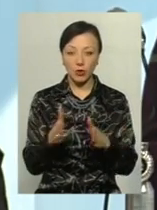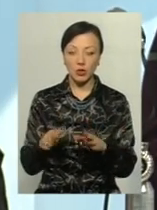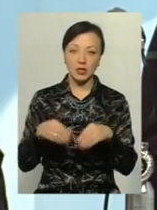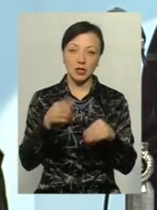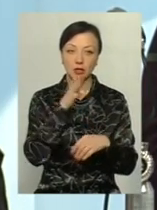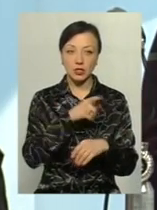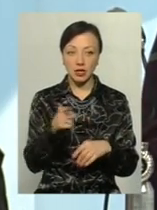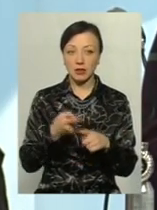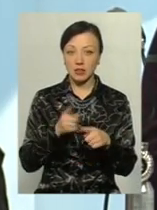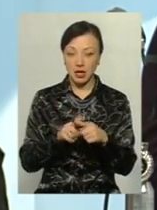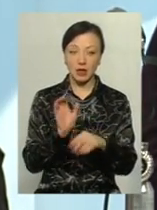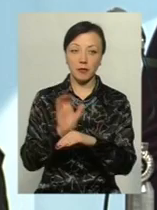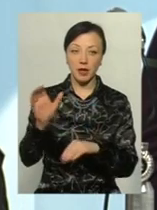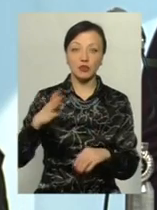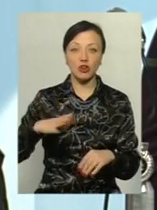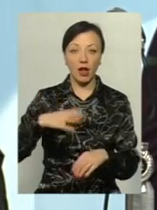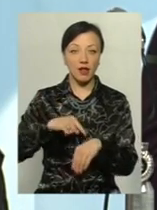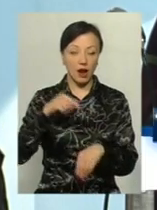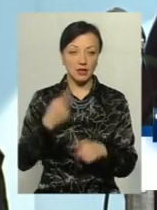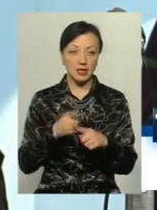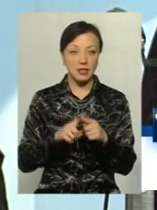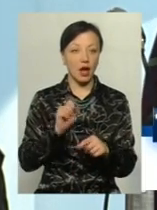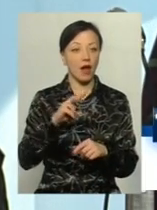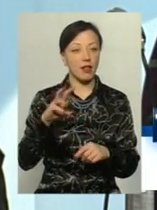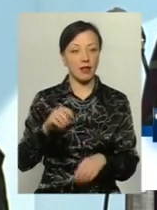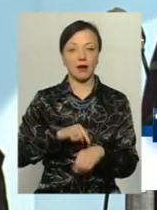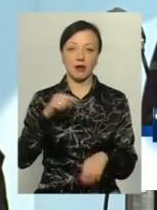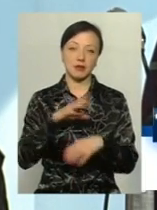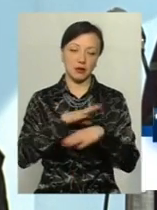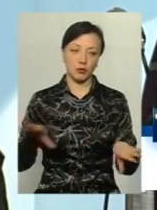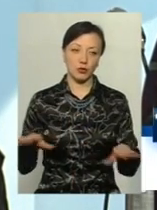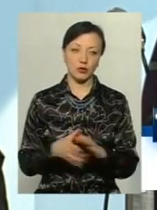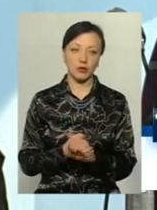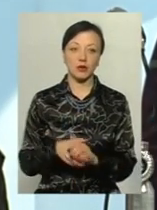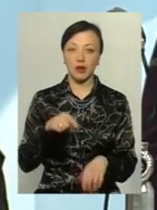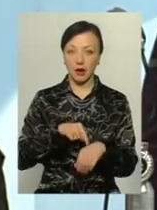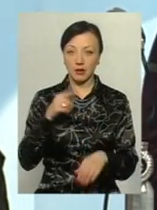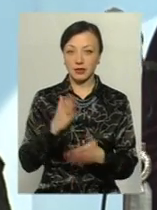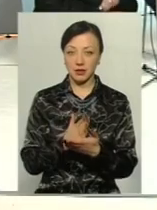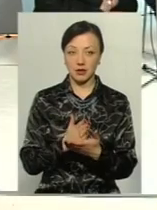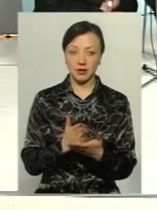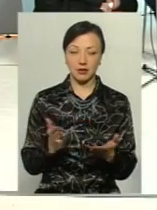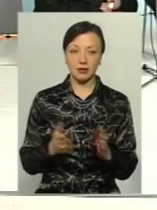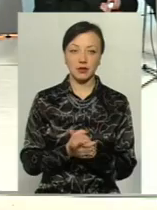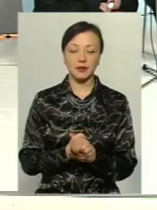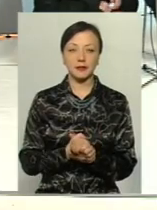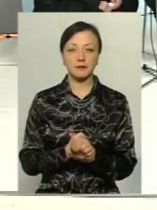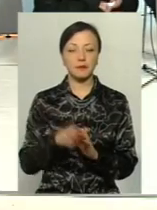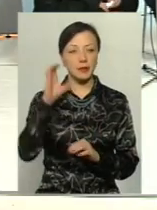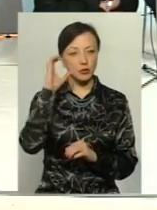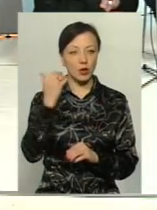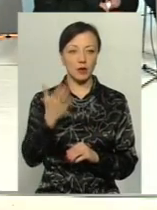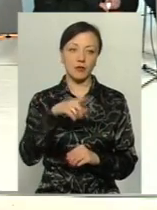дати час. І ми це направили, чекали реакції на це. Але реакції не було. і все.-90-60.